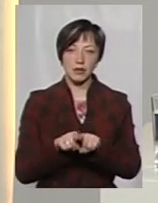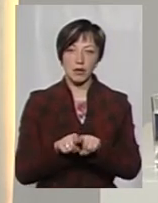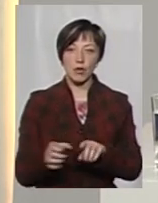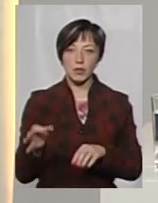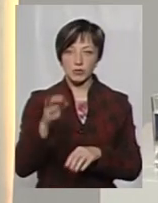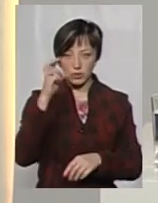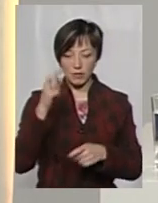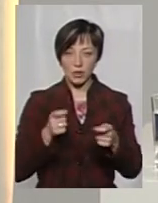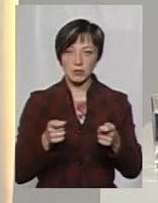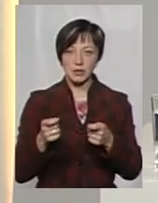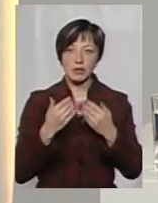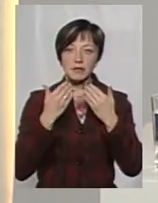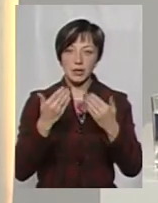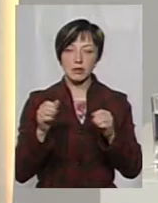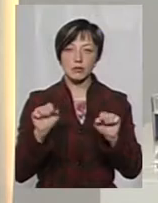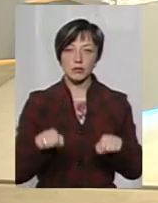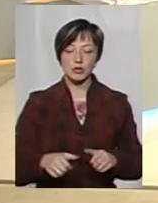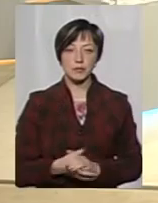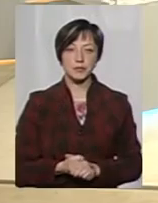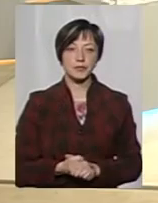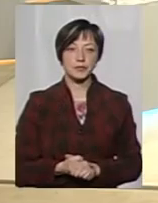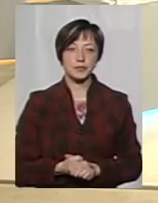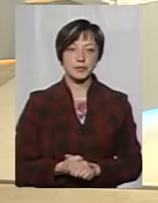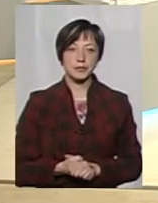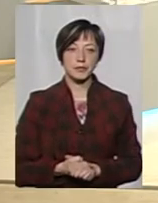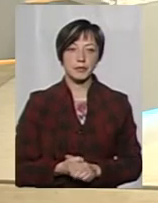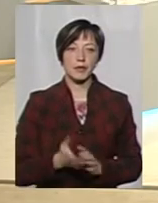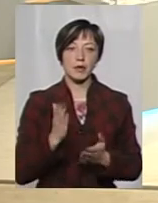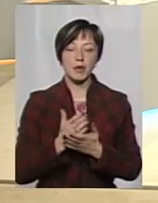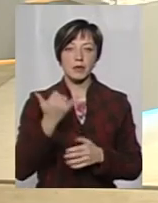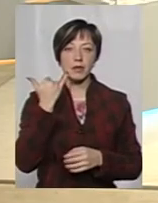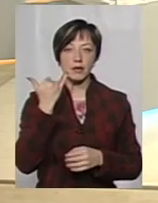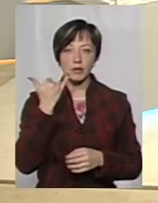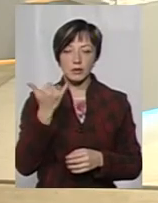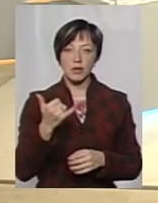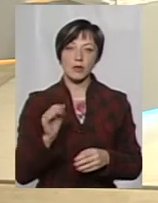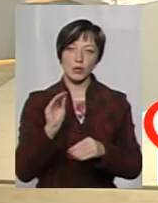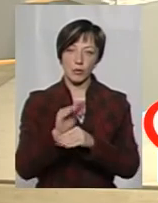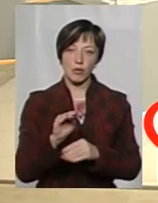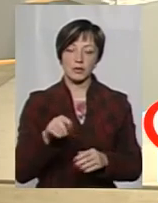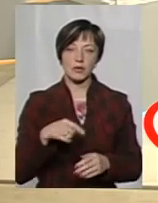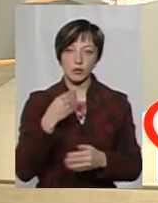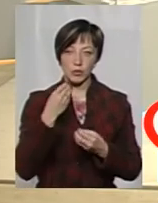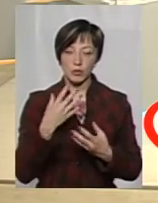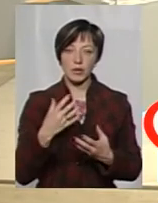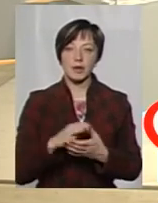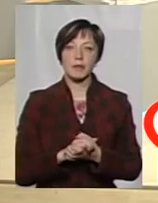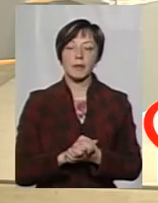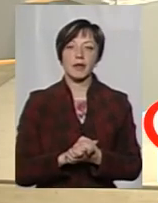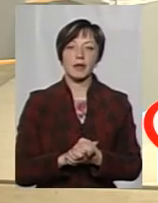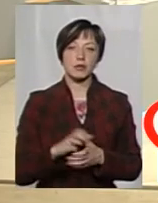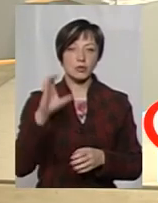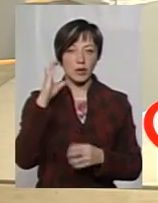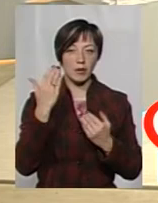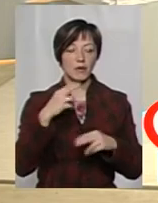обласну державну адміністрацію звертатися можна. Дякую, маємо телефонний дзвінок, а потім доповню. Добрий вечір, слухаємо